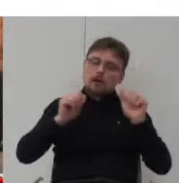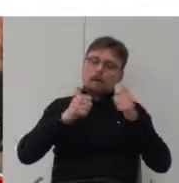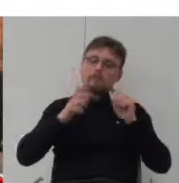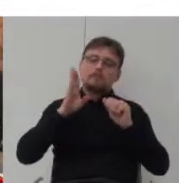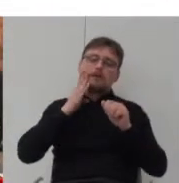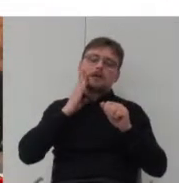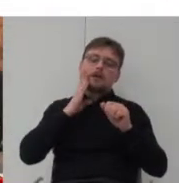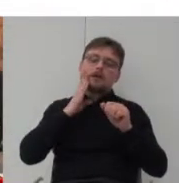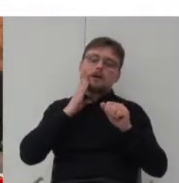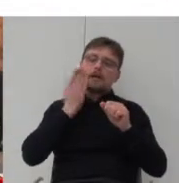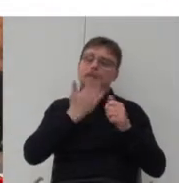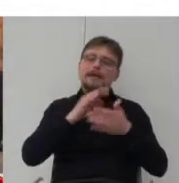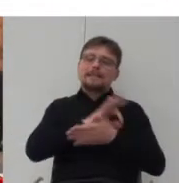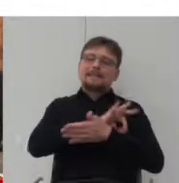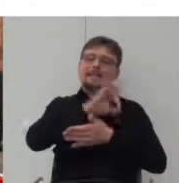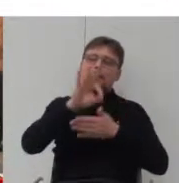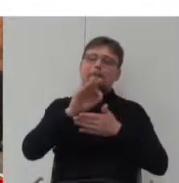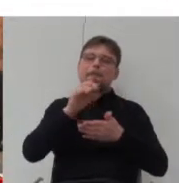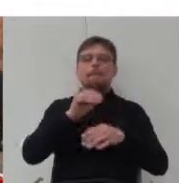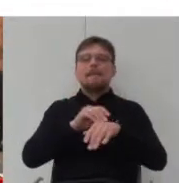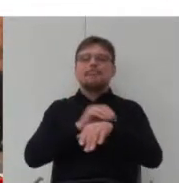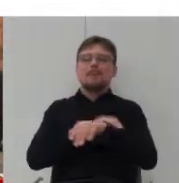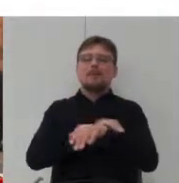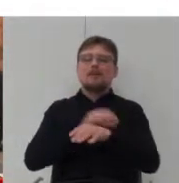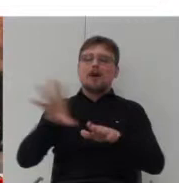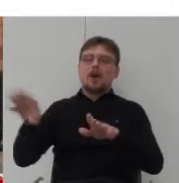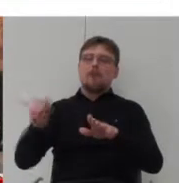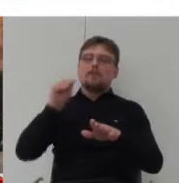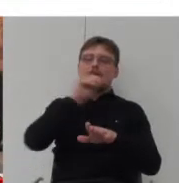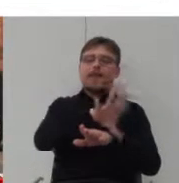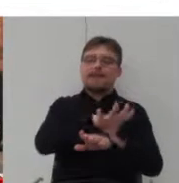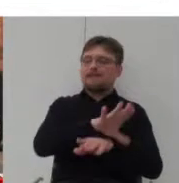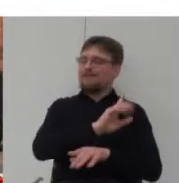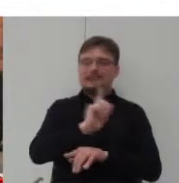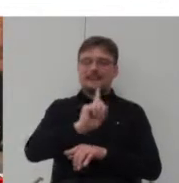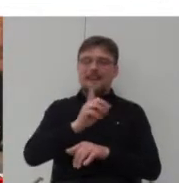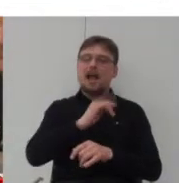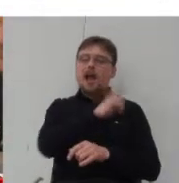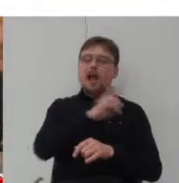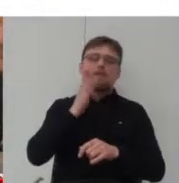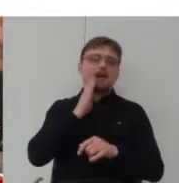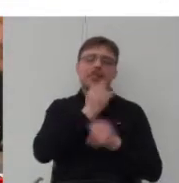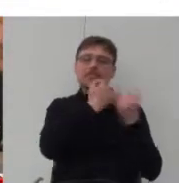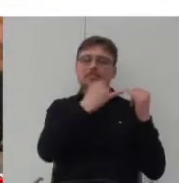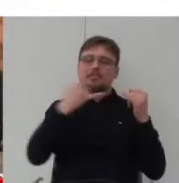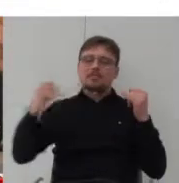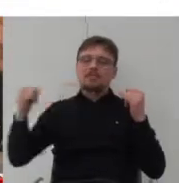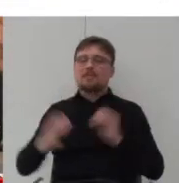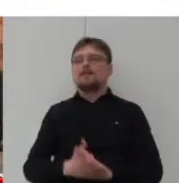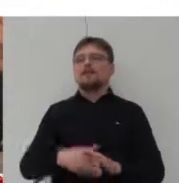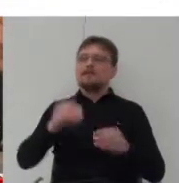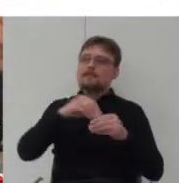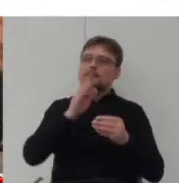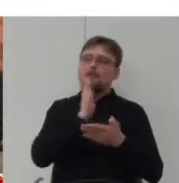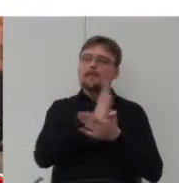zaprojektowane metodą kopiuj-wklej, więc one są bardzo zróżnicowane i znajdują się tu nie tylko mieszkania w